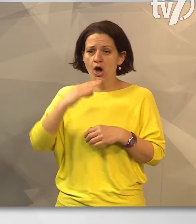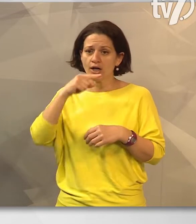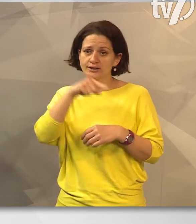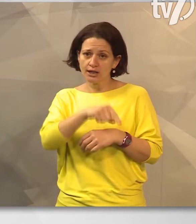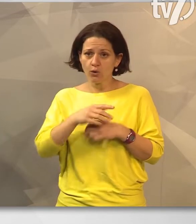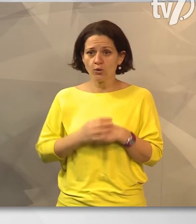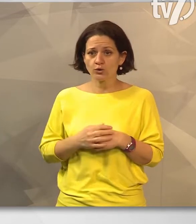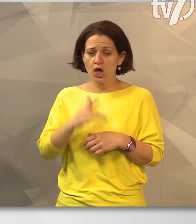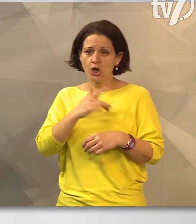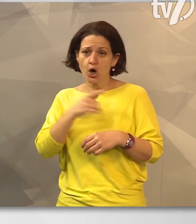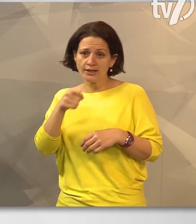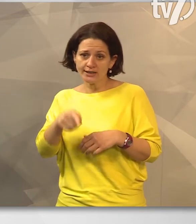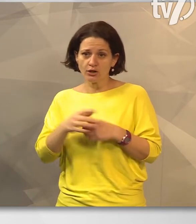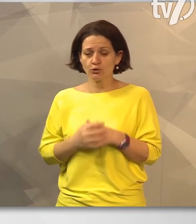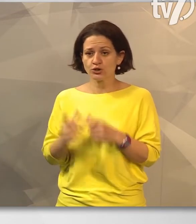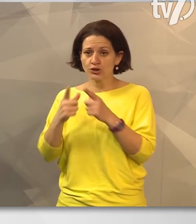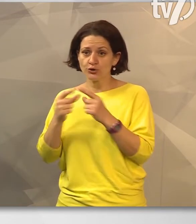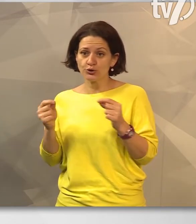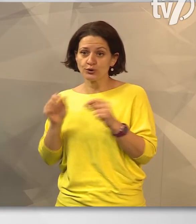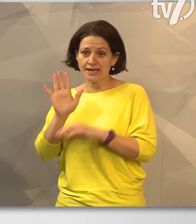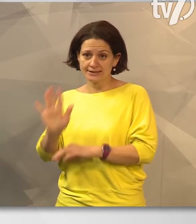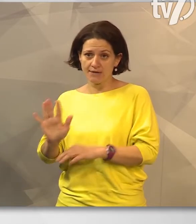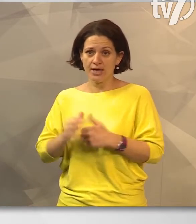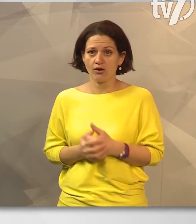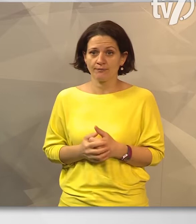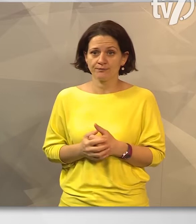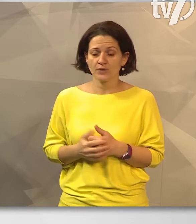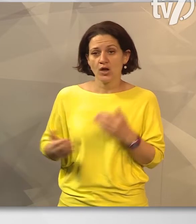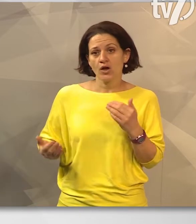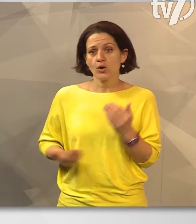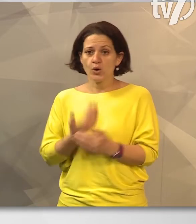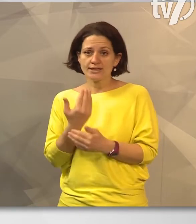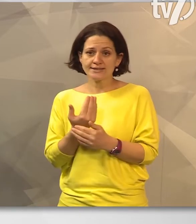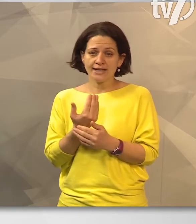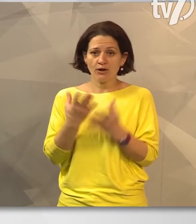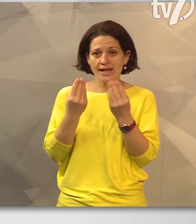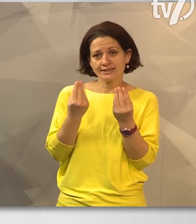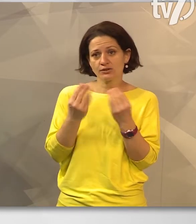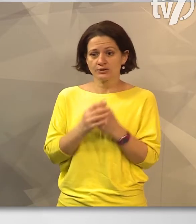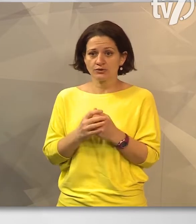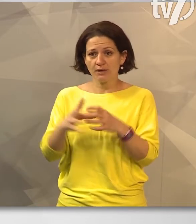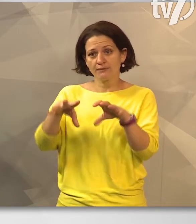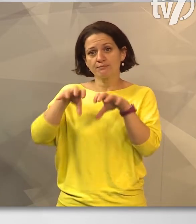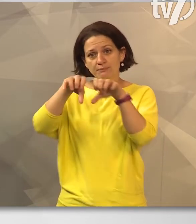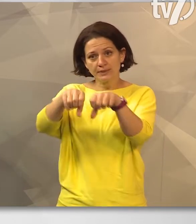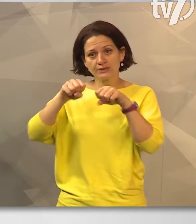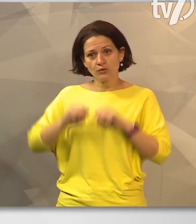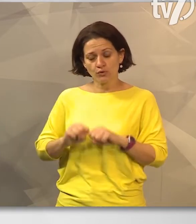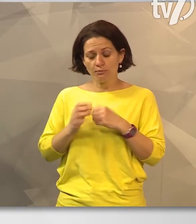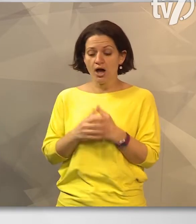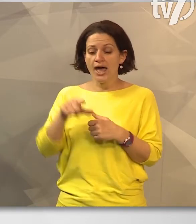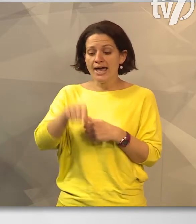radiológus, a kardiológus és a nőgyógyász számára. Korszerű diagnosztikai eszközök kerültek a bírtapunkba.